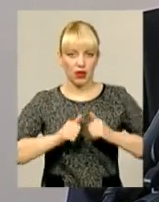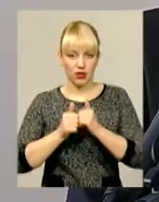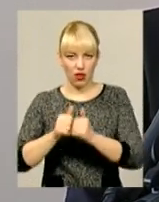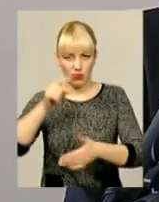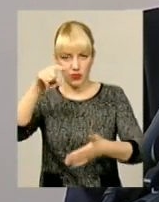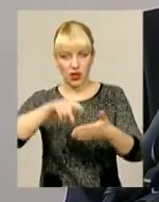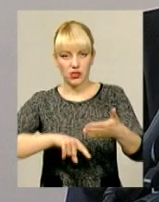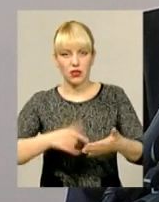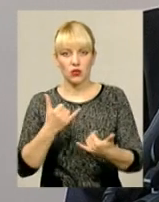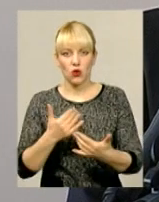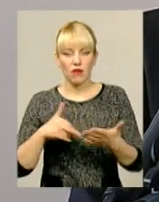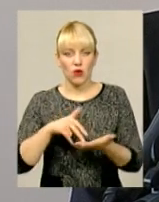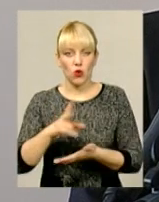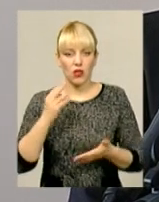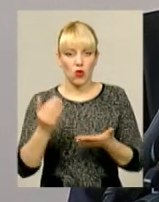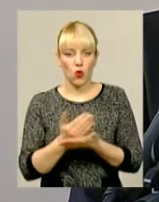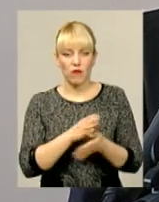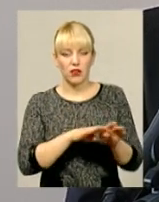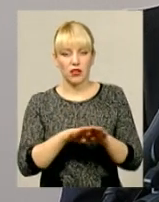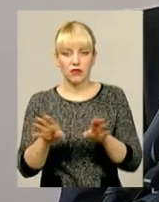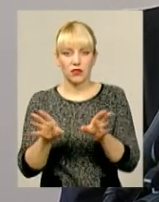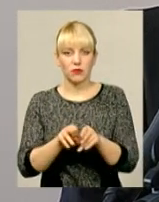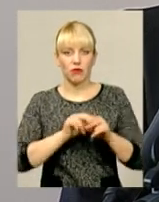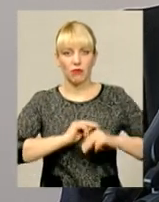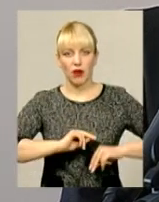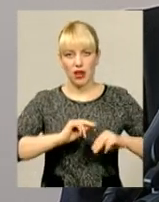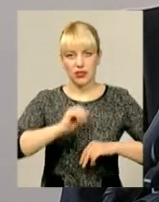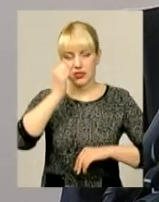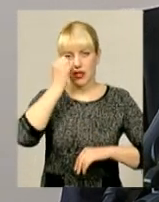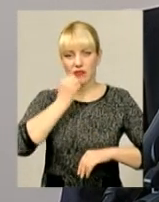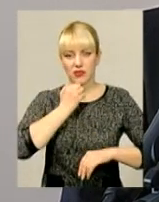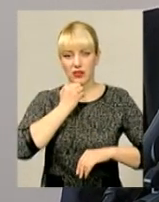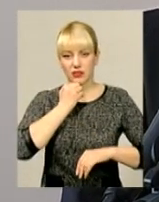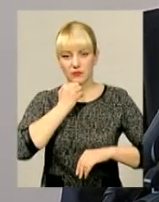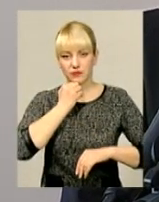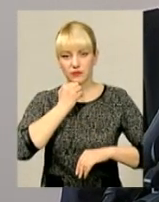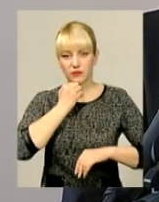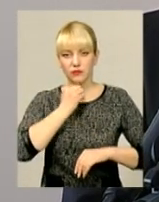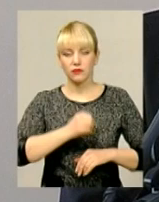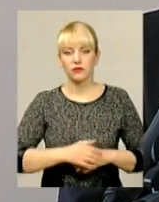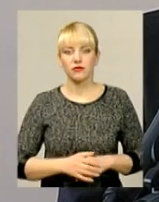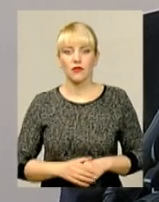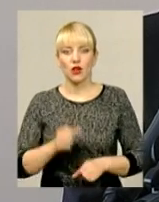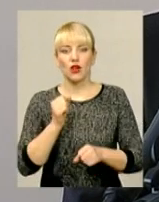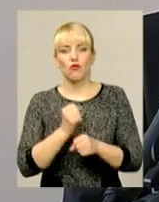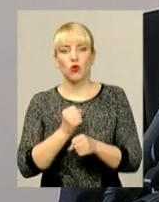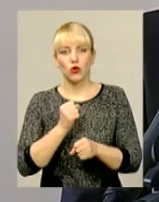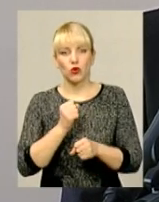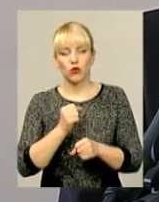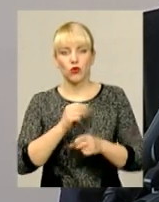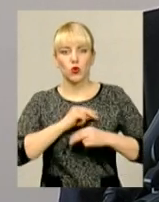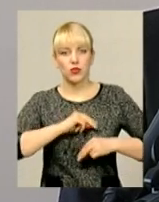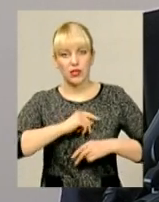Сьогодні ми вже виходимо на новий рівень нашої співпраці. Завдяки вам в національній поліції